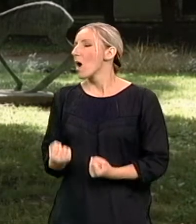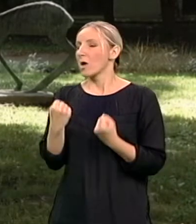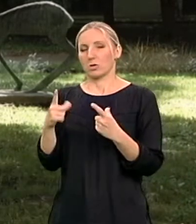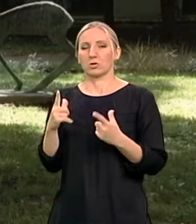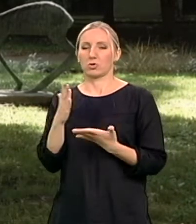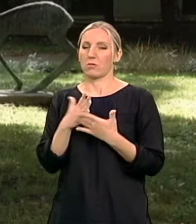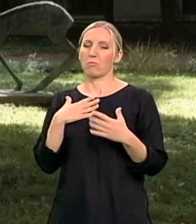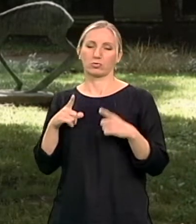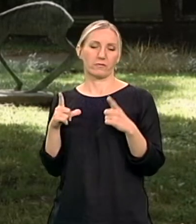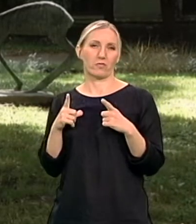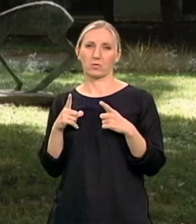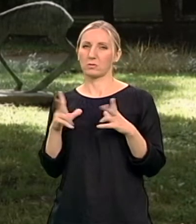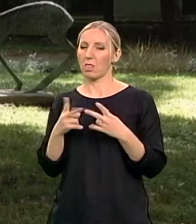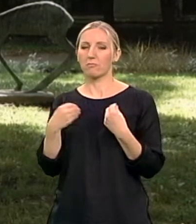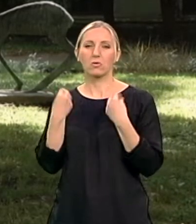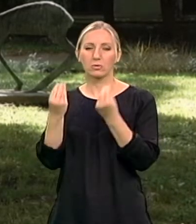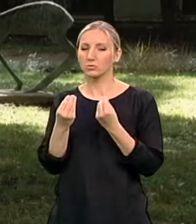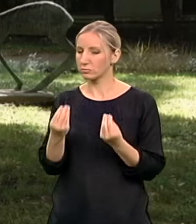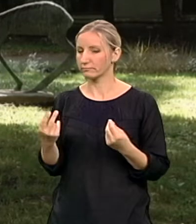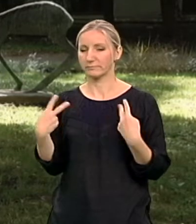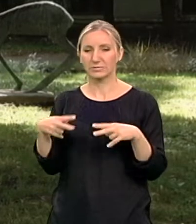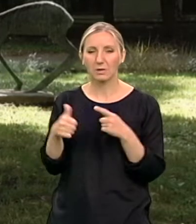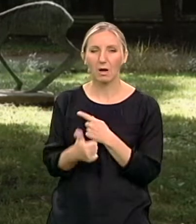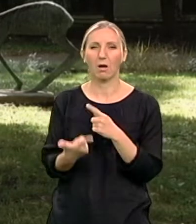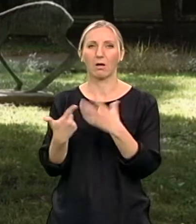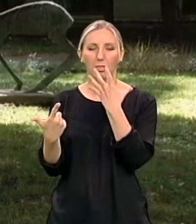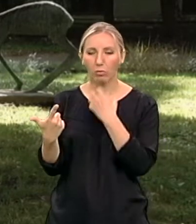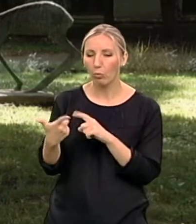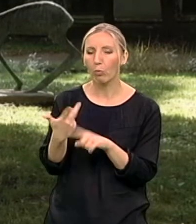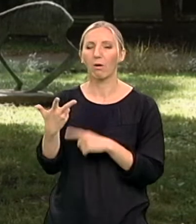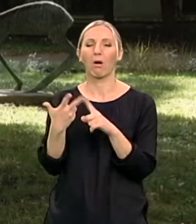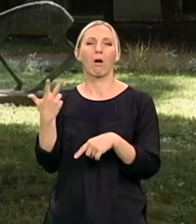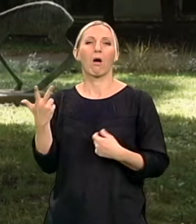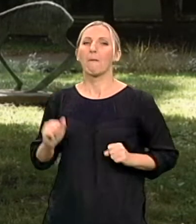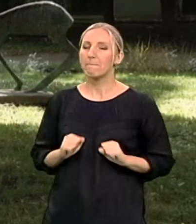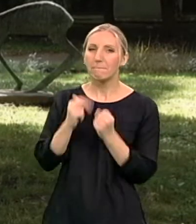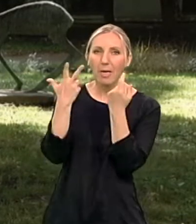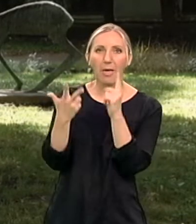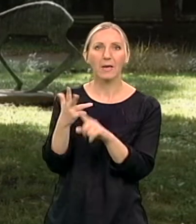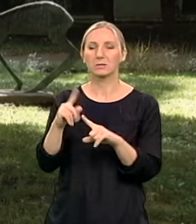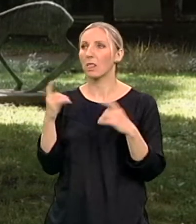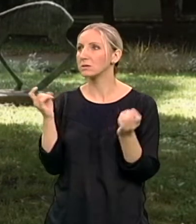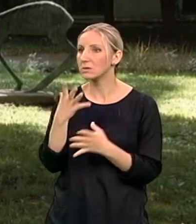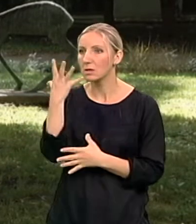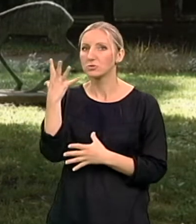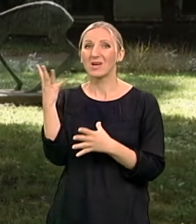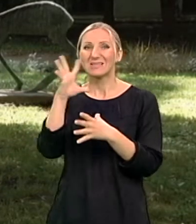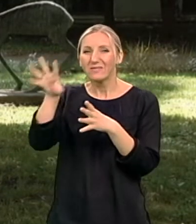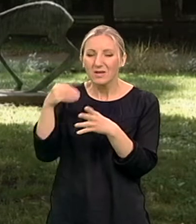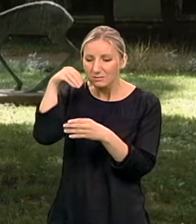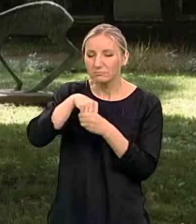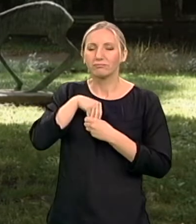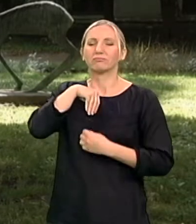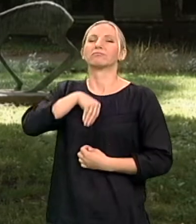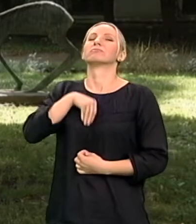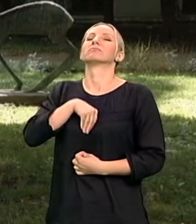To se ne može opisati. I strah, i tuga, i bes, i nesreća, i sve se u čoveku skupi.